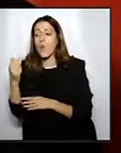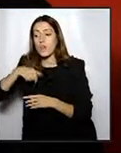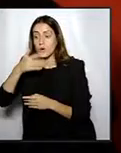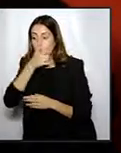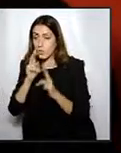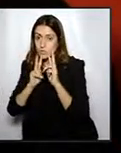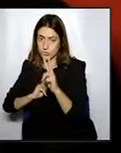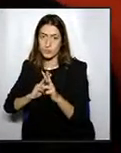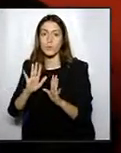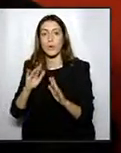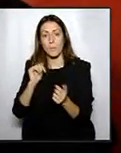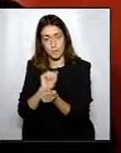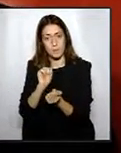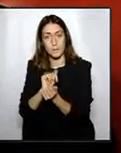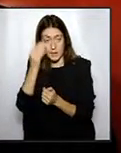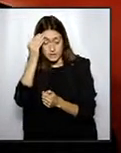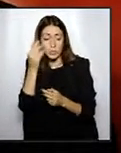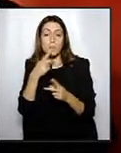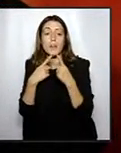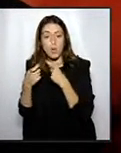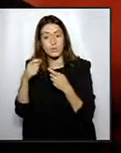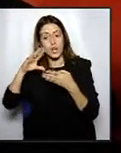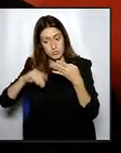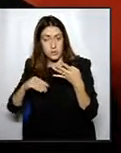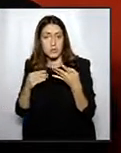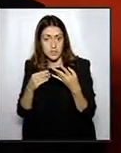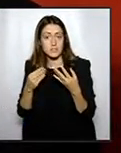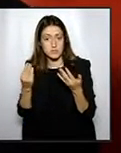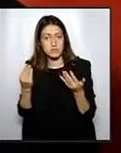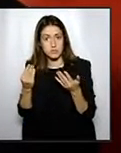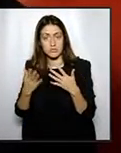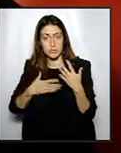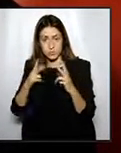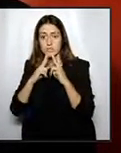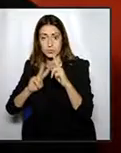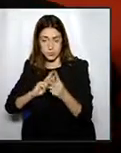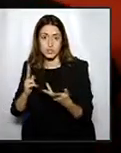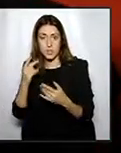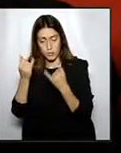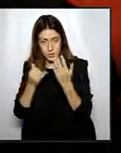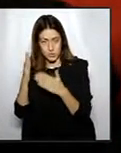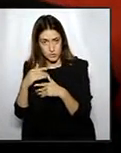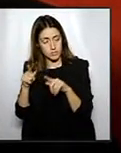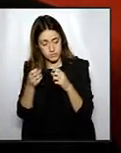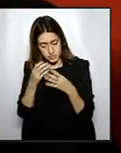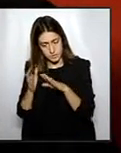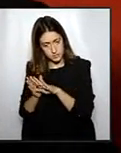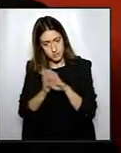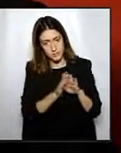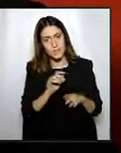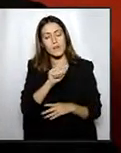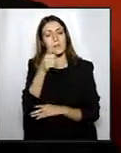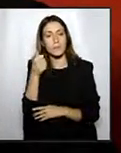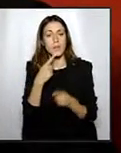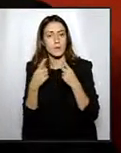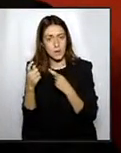no passa res, però crec que les preguntes que faig, doncs totes, jo crec que es podran contestar. No hi haurà cap problema. Bé, anem a la primera, doncs.